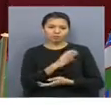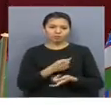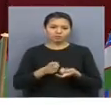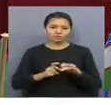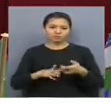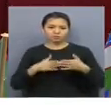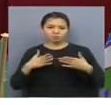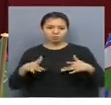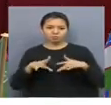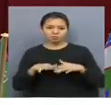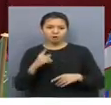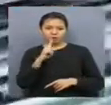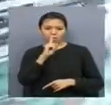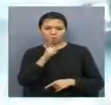бұл